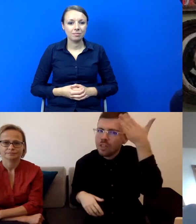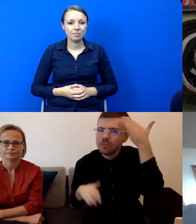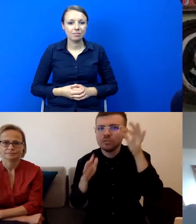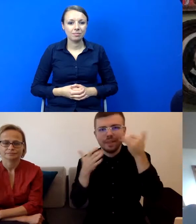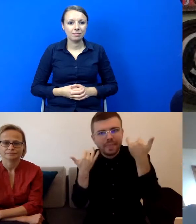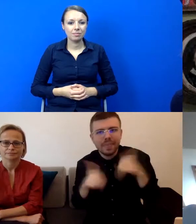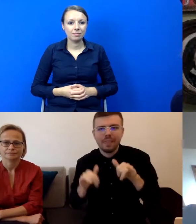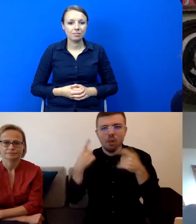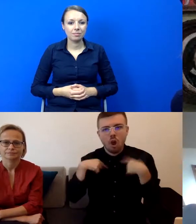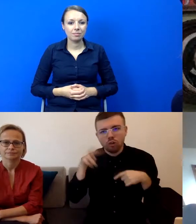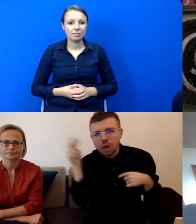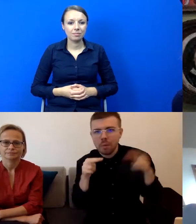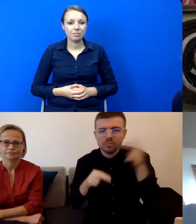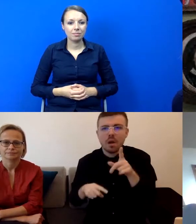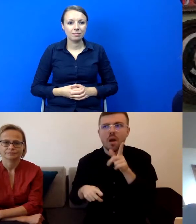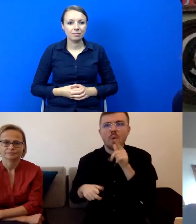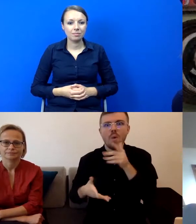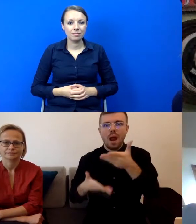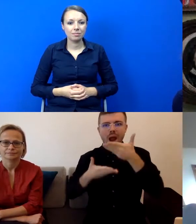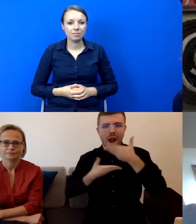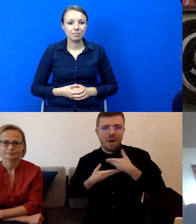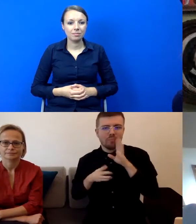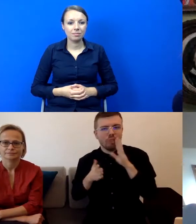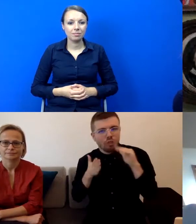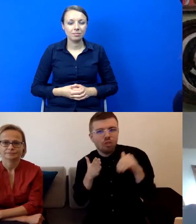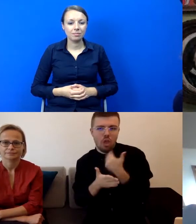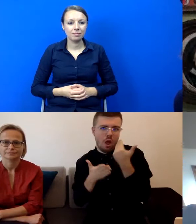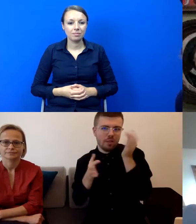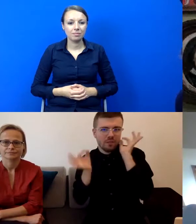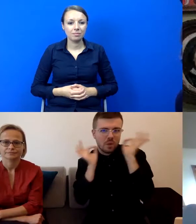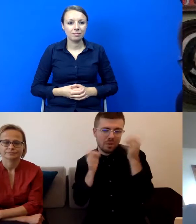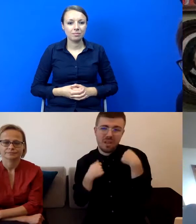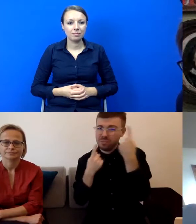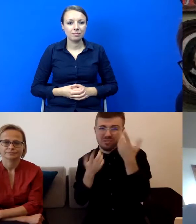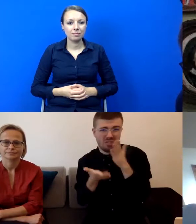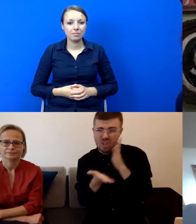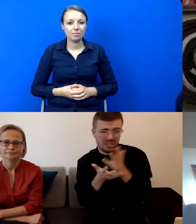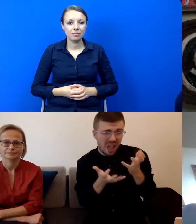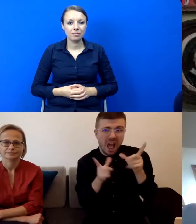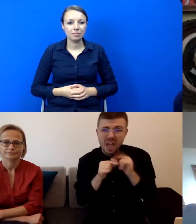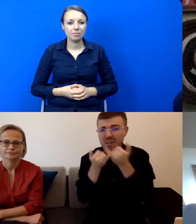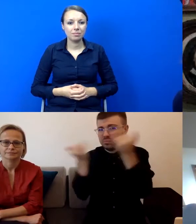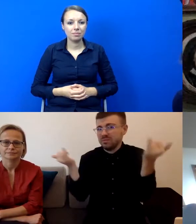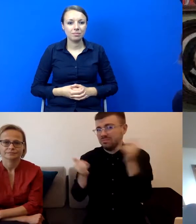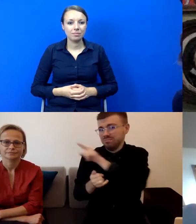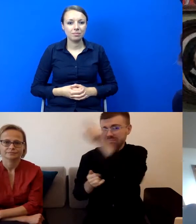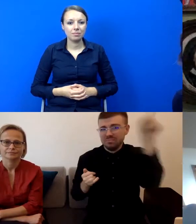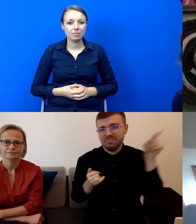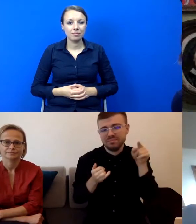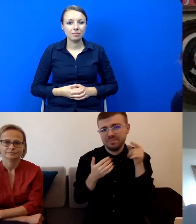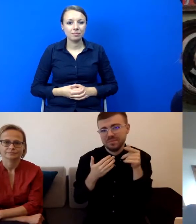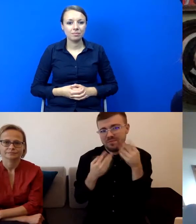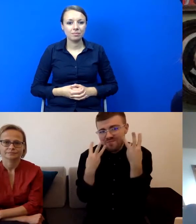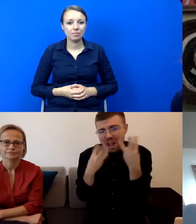I miałem takie poczucie, że mam zupełnie swobodny dostęp do sztuki i też mogę zobaczyć różne spojrzenia na tą sztukę.